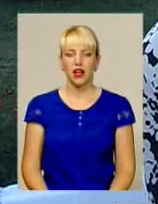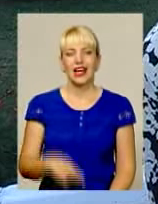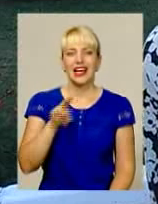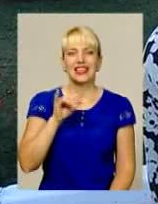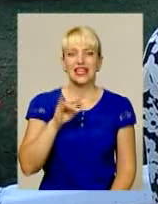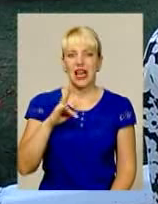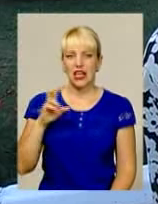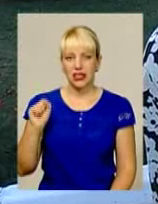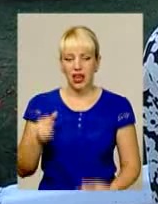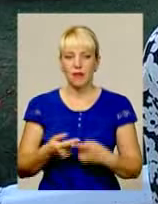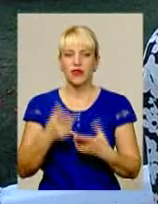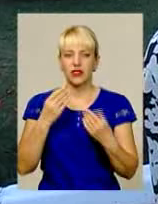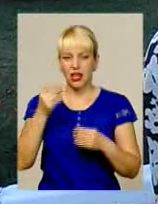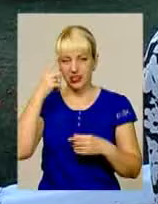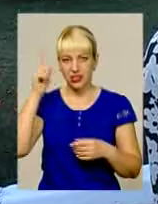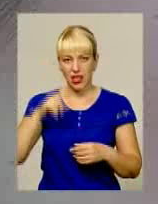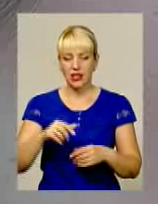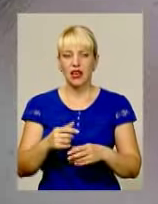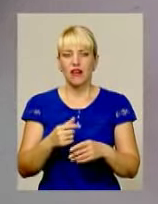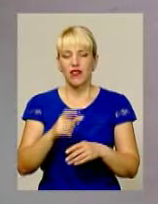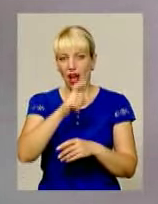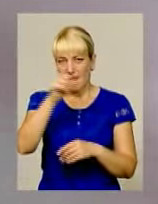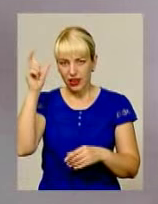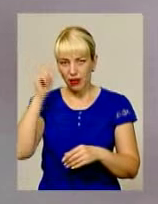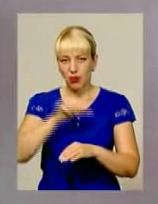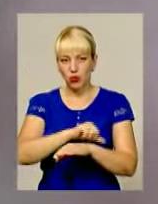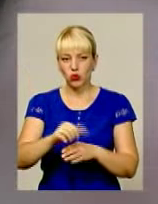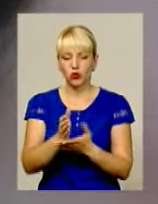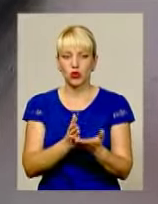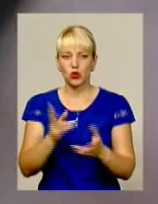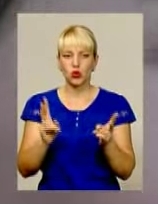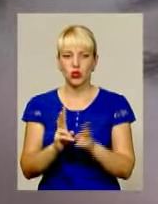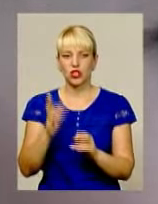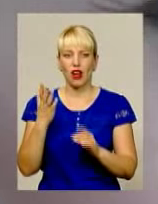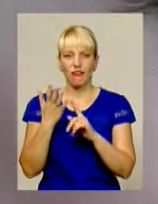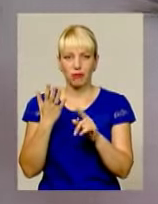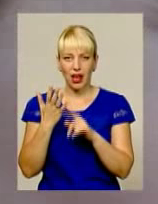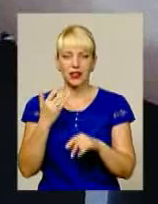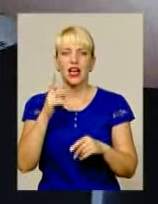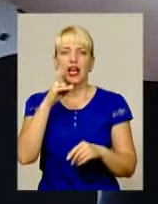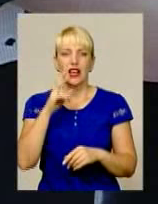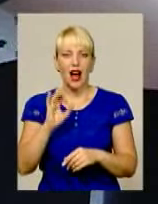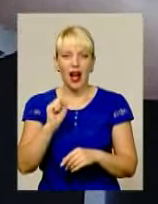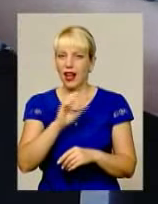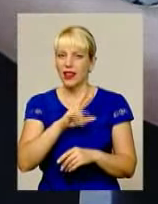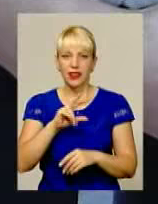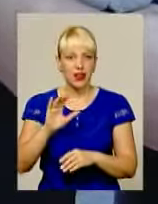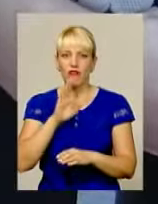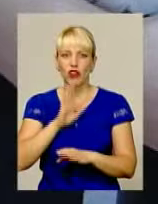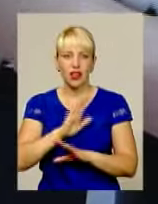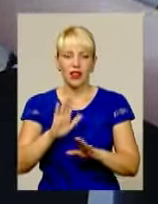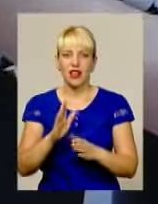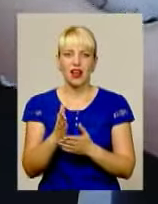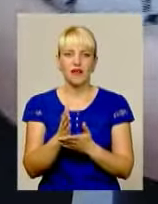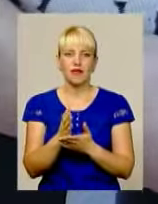Діана Осетчук день знань в Академії прикордонної служби зустрічає вже в п'яте. Хоча бути військовим вона не збирається. Дівчина опановує